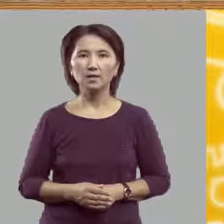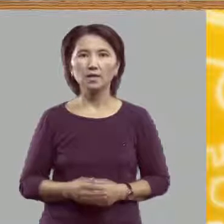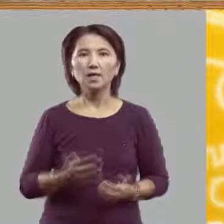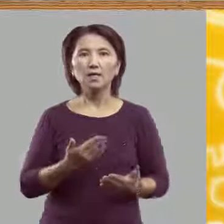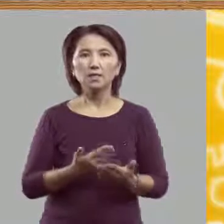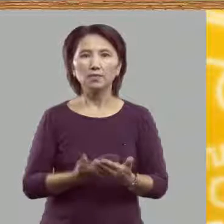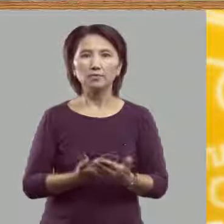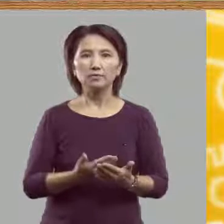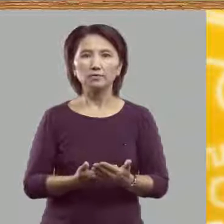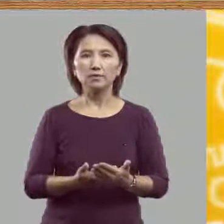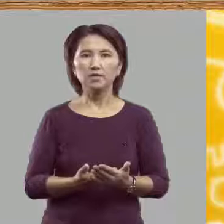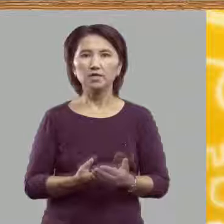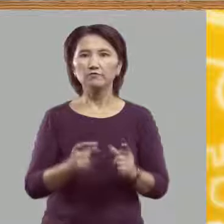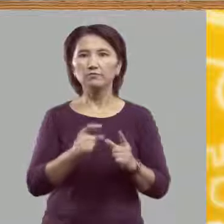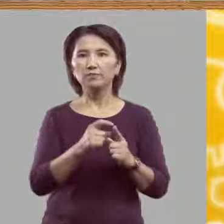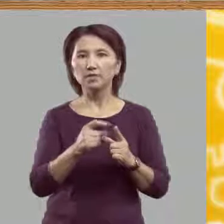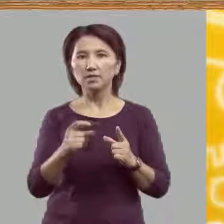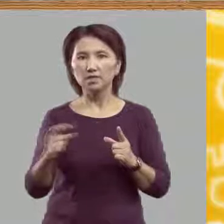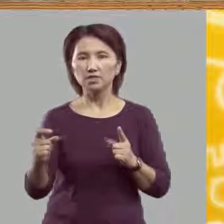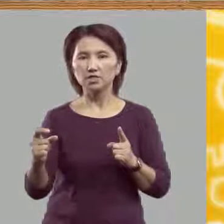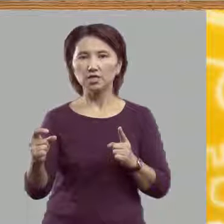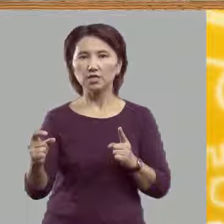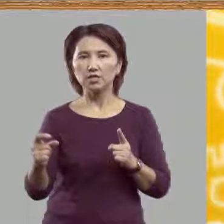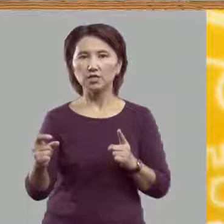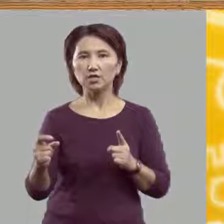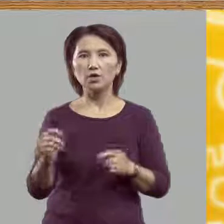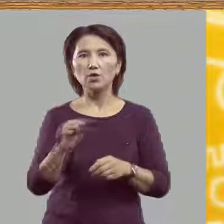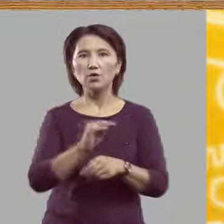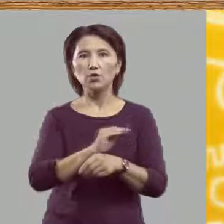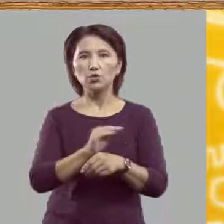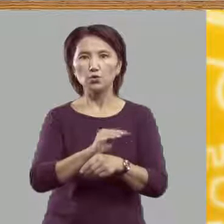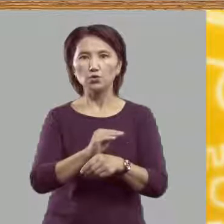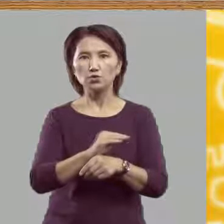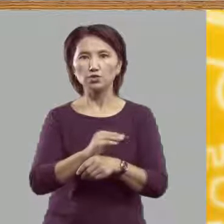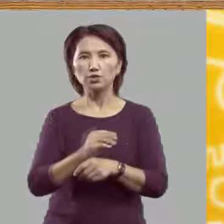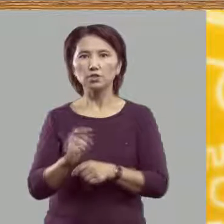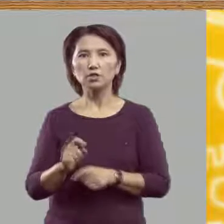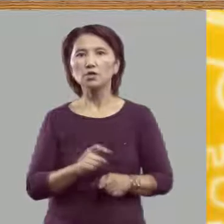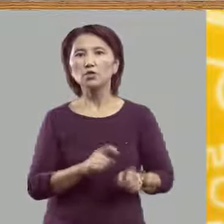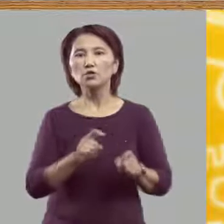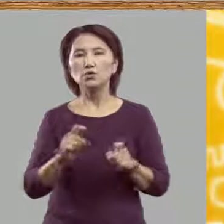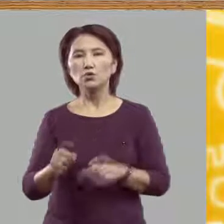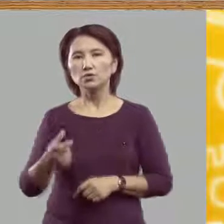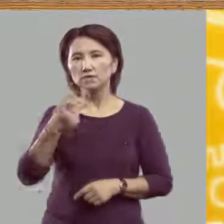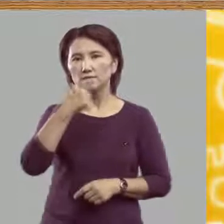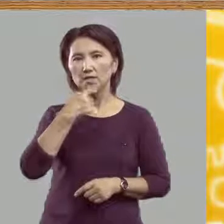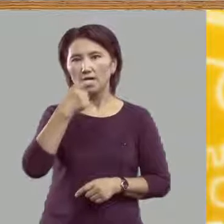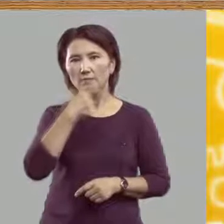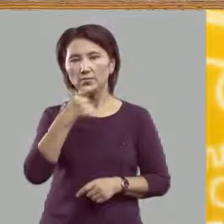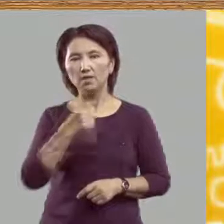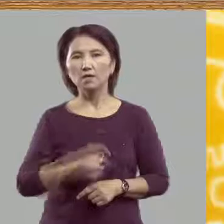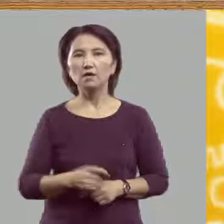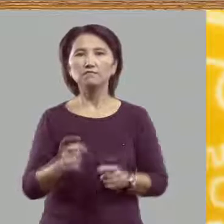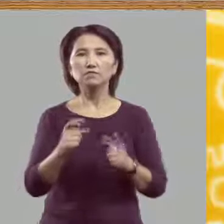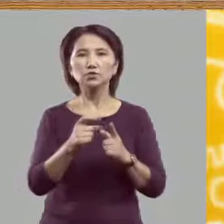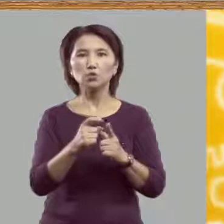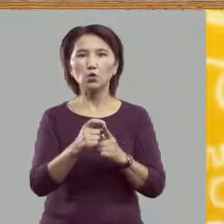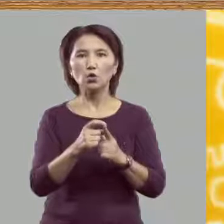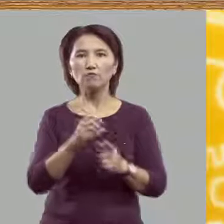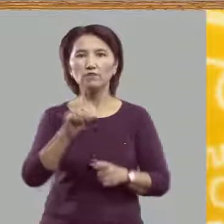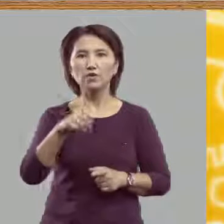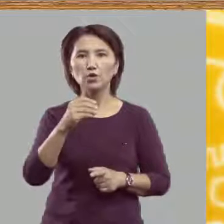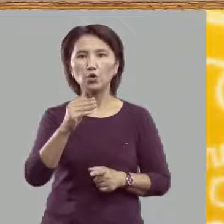Например, в предложении Ёжик нёс яблоко. В слове